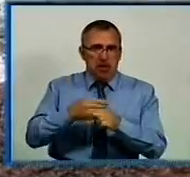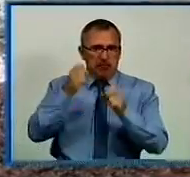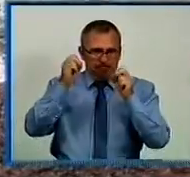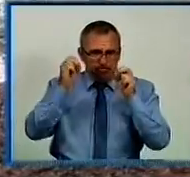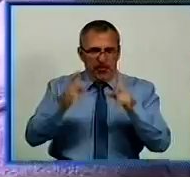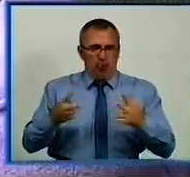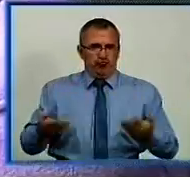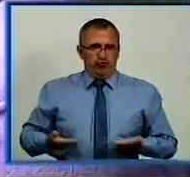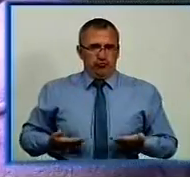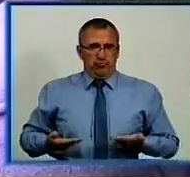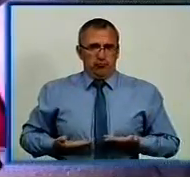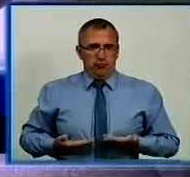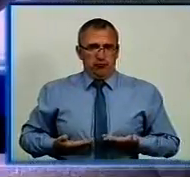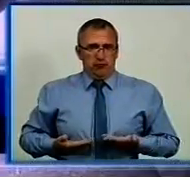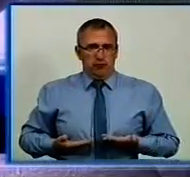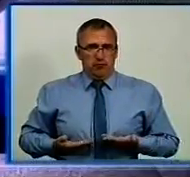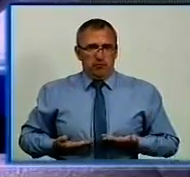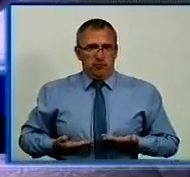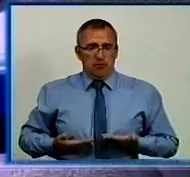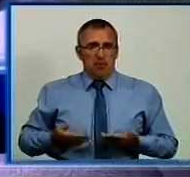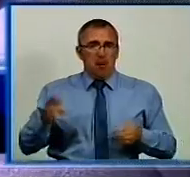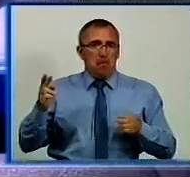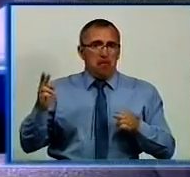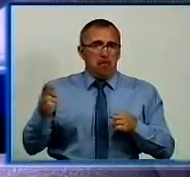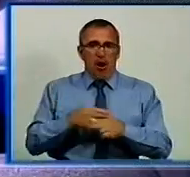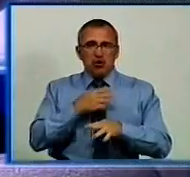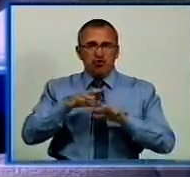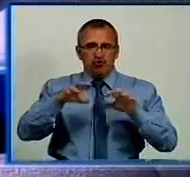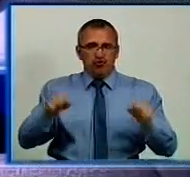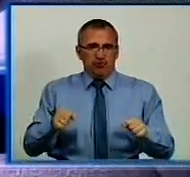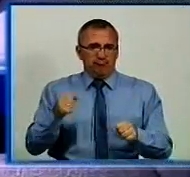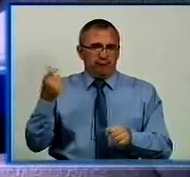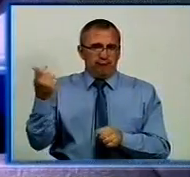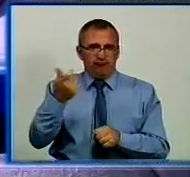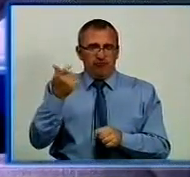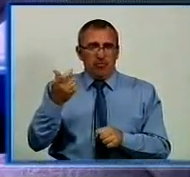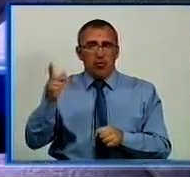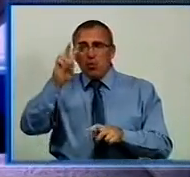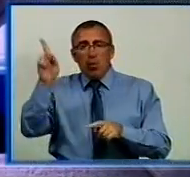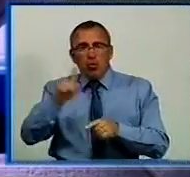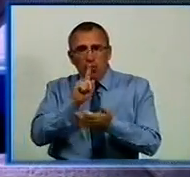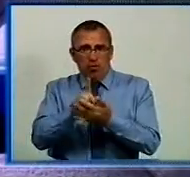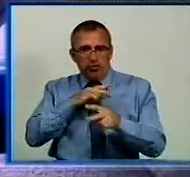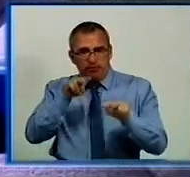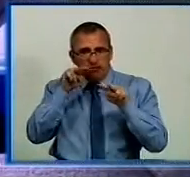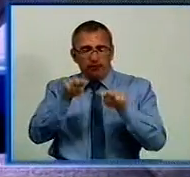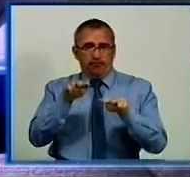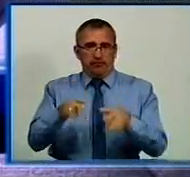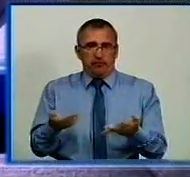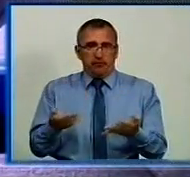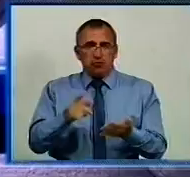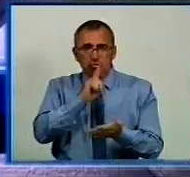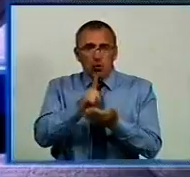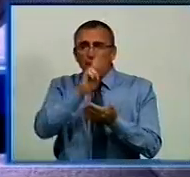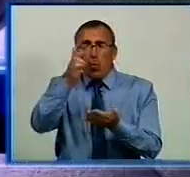життя. Це безчинство називається, безчинство. Хтось все одно має за цим слідати, це по-любому. І хтось за це має